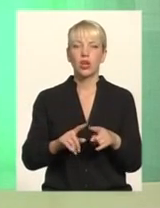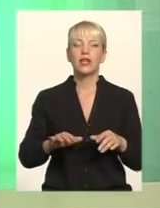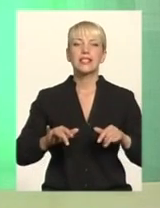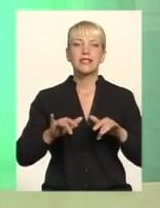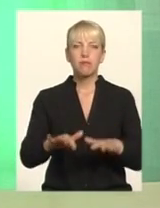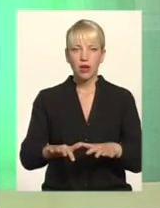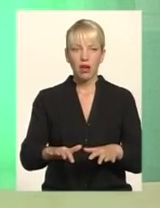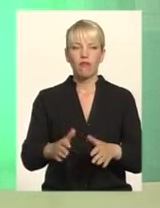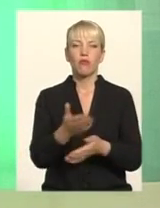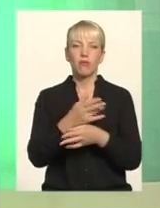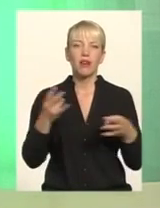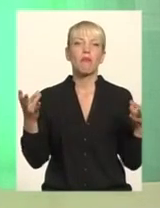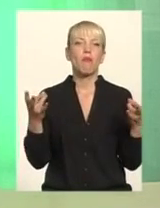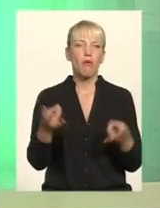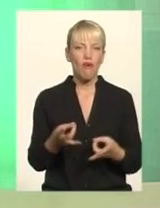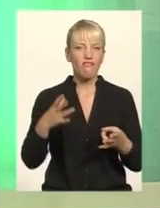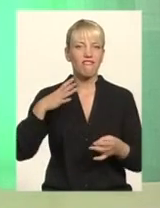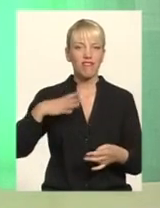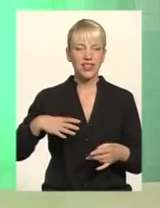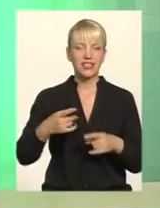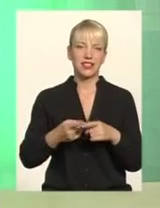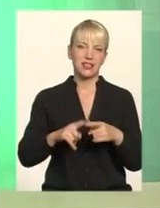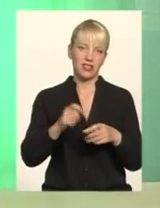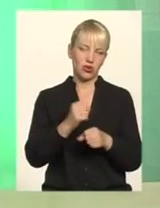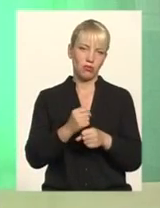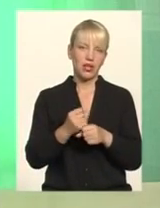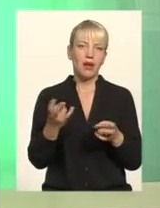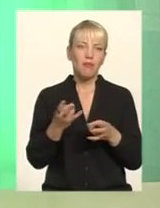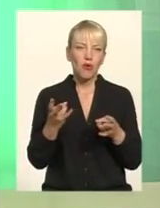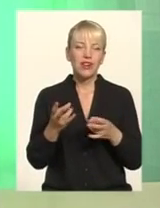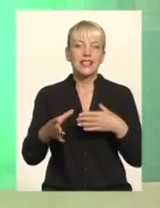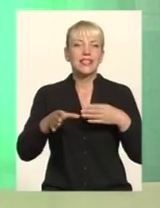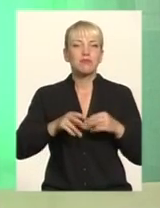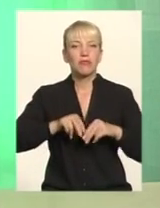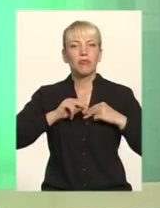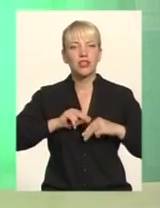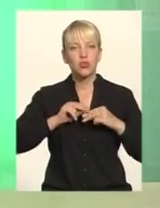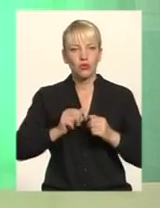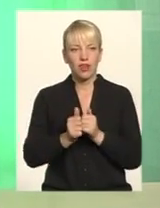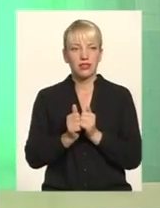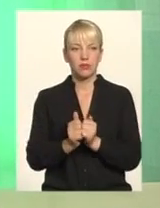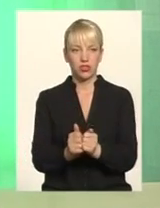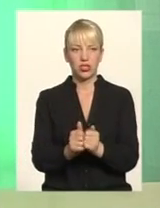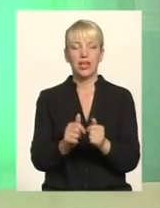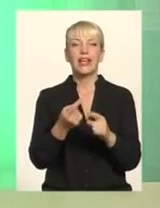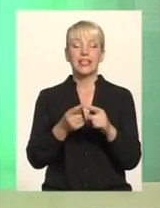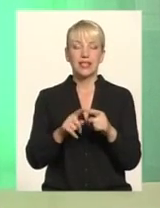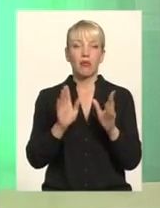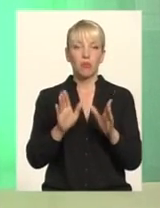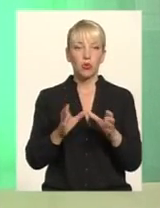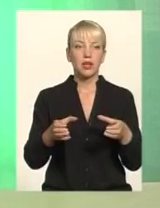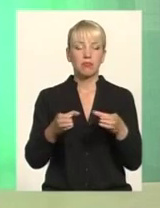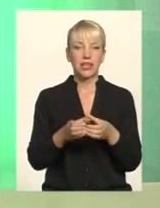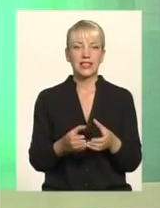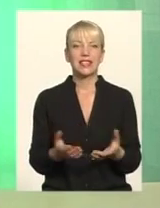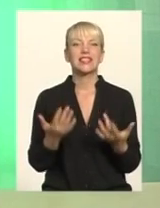повинні це зробити, ми дійсно повинні з кимось співпрацювати, ми дійсно з кимось повинні йти в плече в плече Отже, це буде партія. І наскільки би